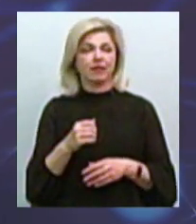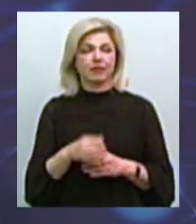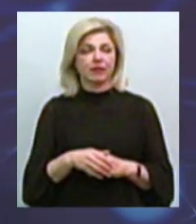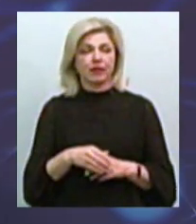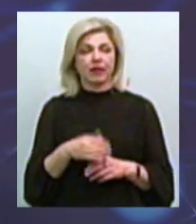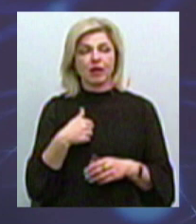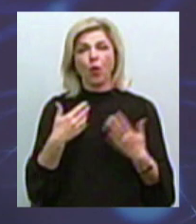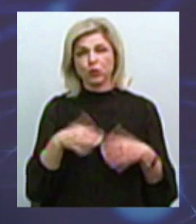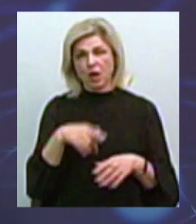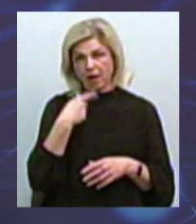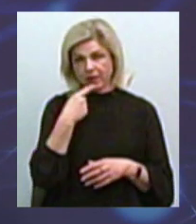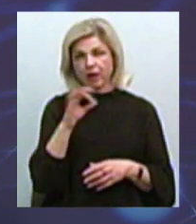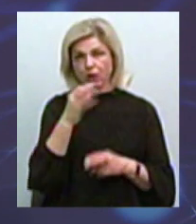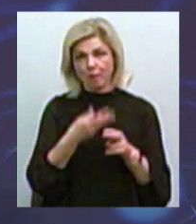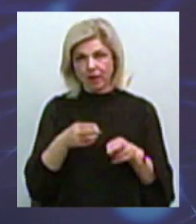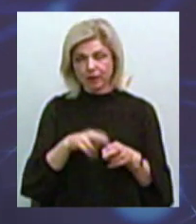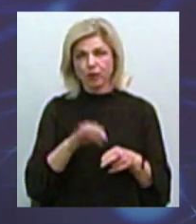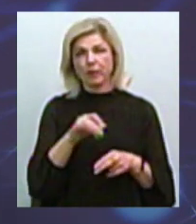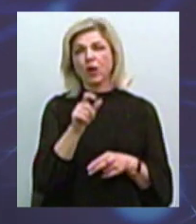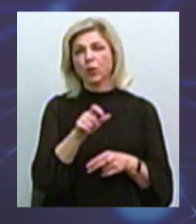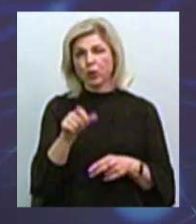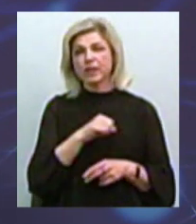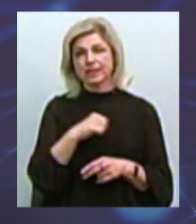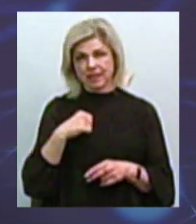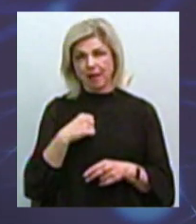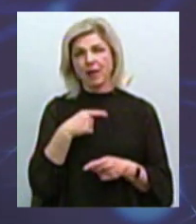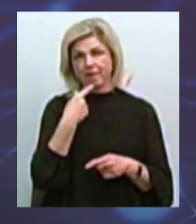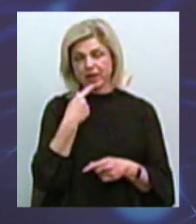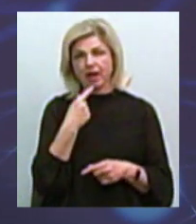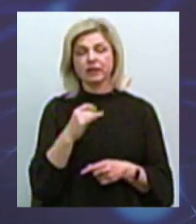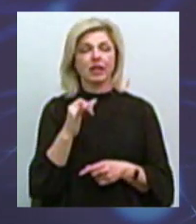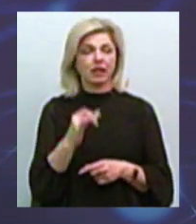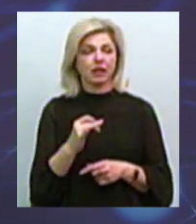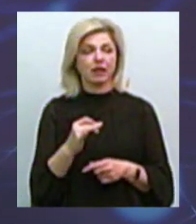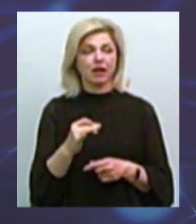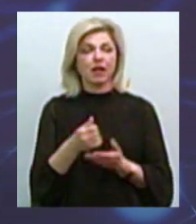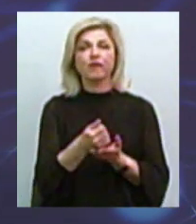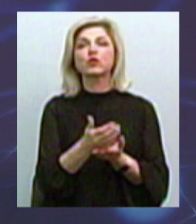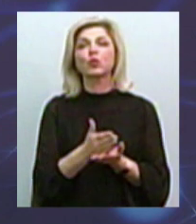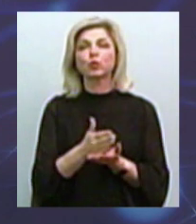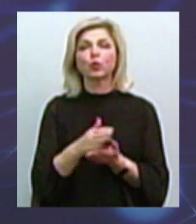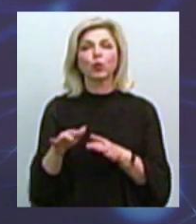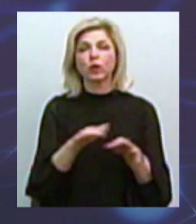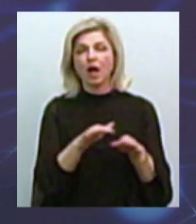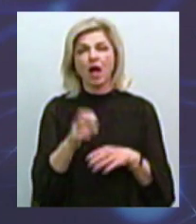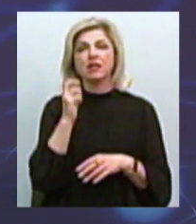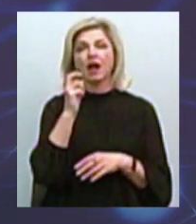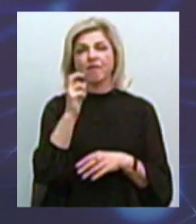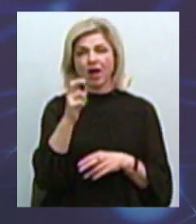говорив об этом, і самі пасажири об этом отзываються. Кроме того, інфраструктура трамвайних линий очень изношена.